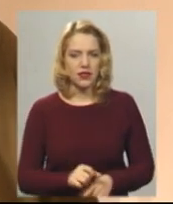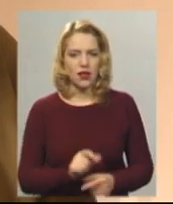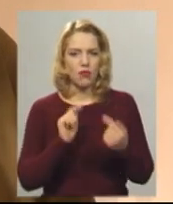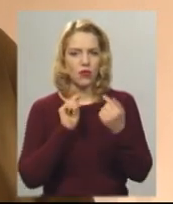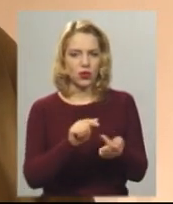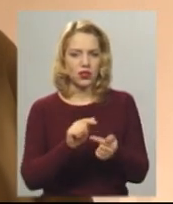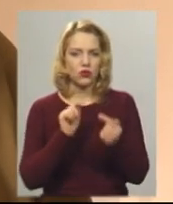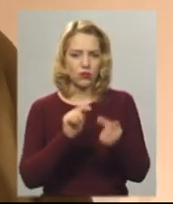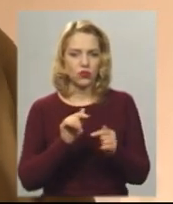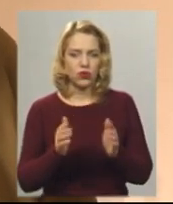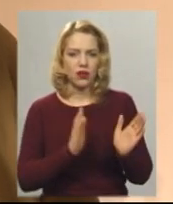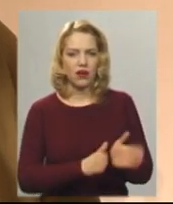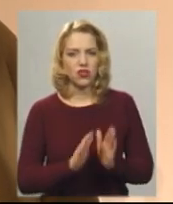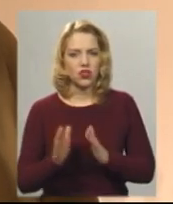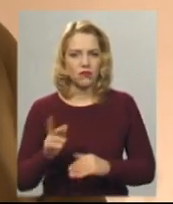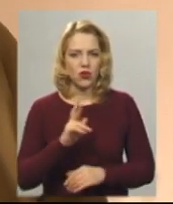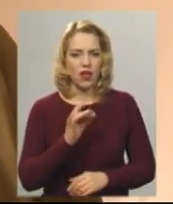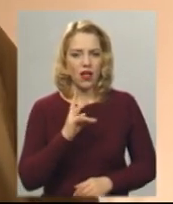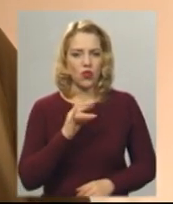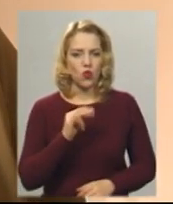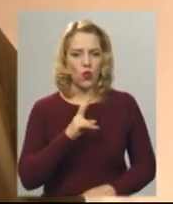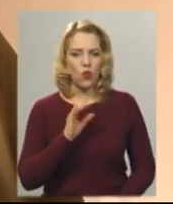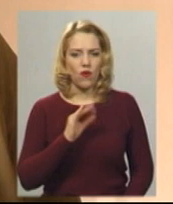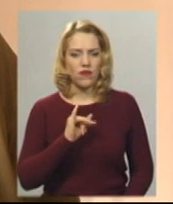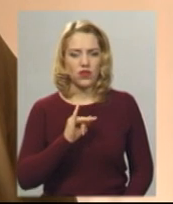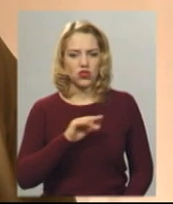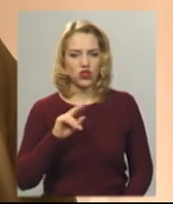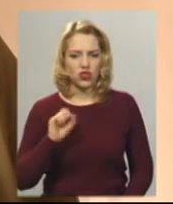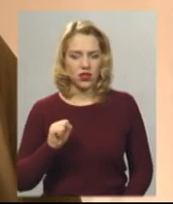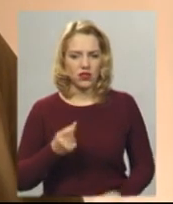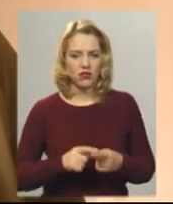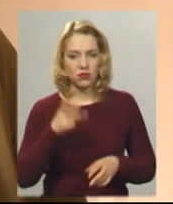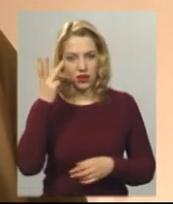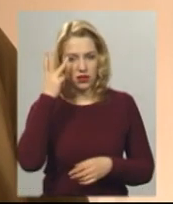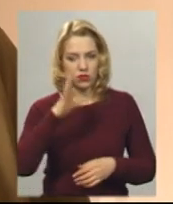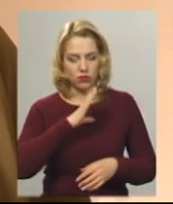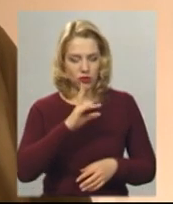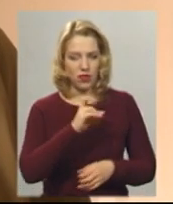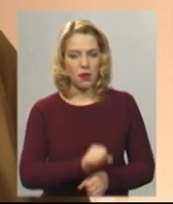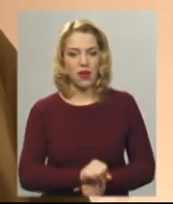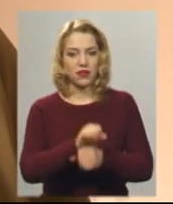режиму Януковича, і відповідно вони були і на Хмельницькому майдані.